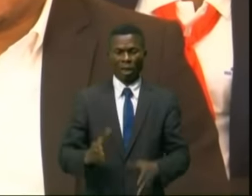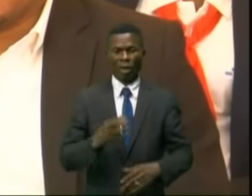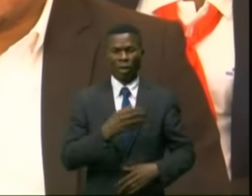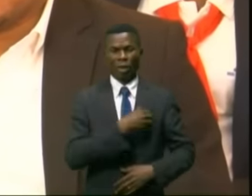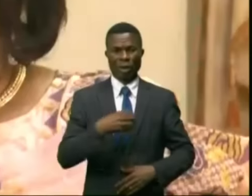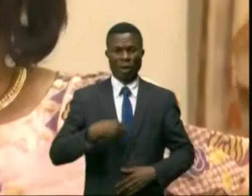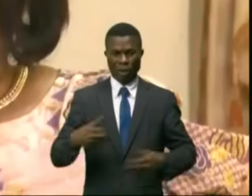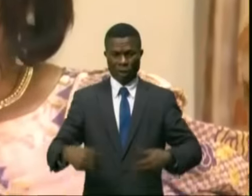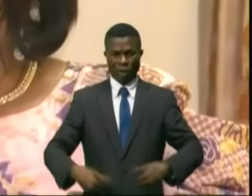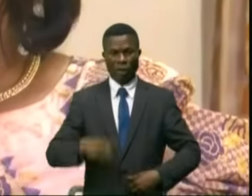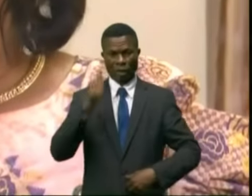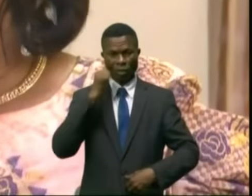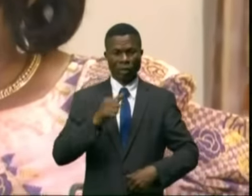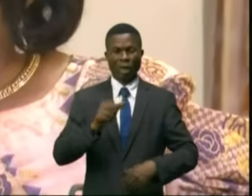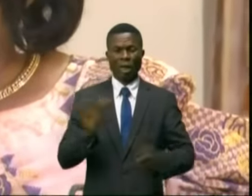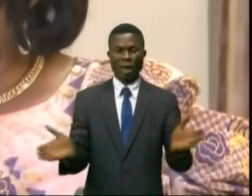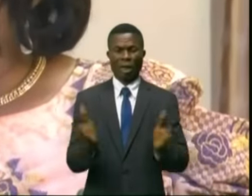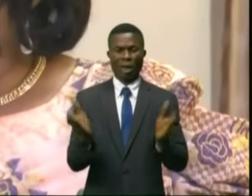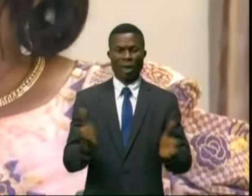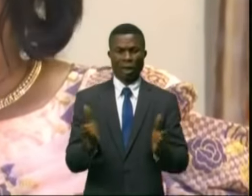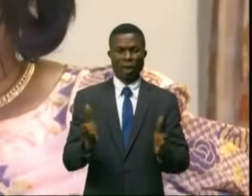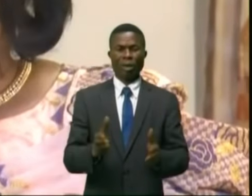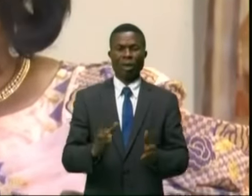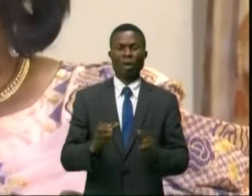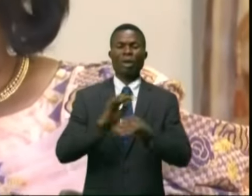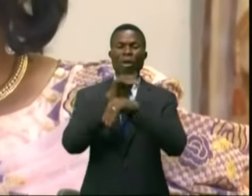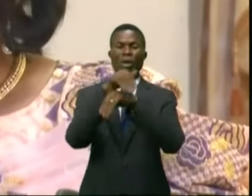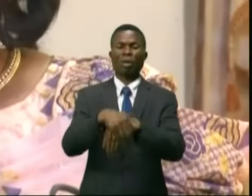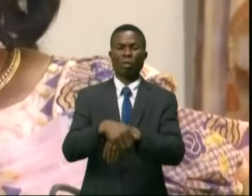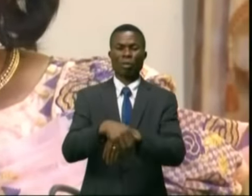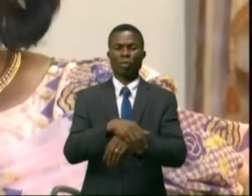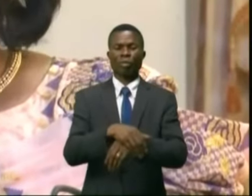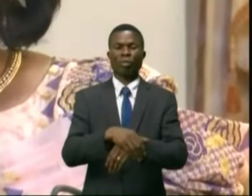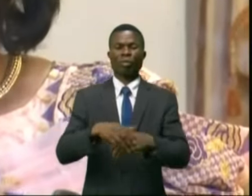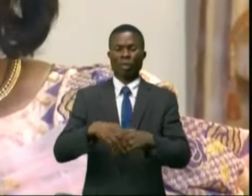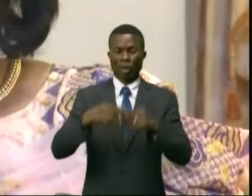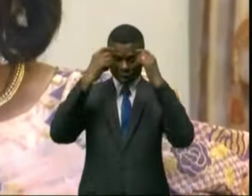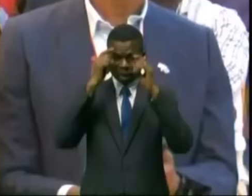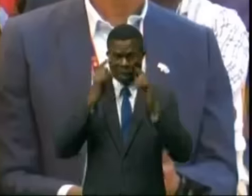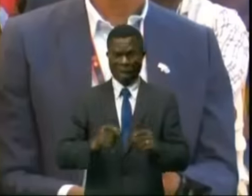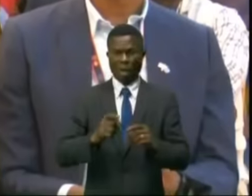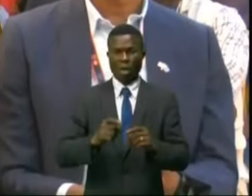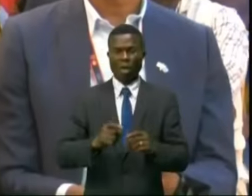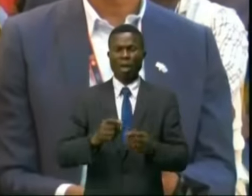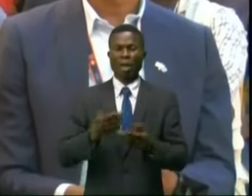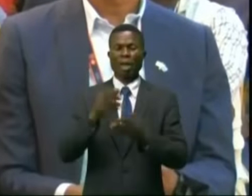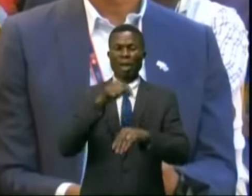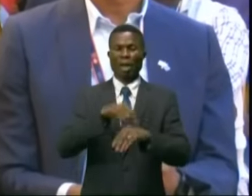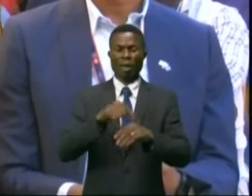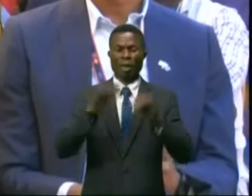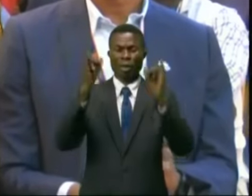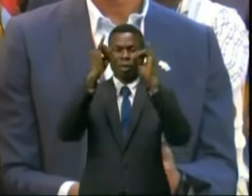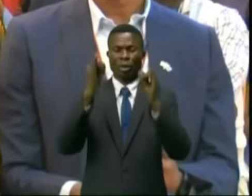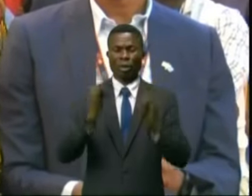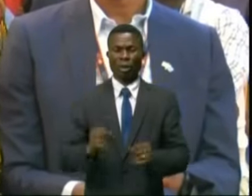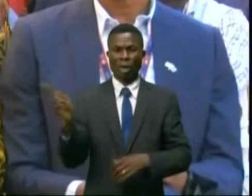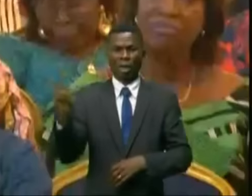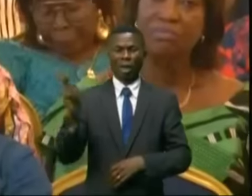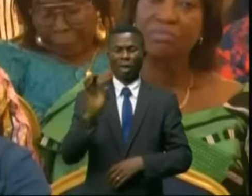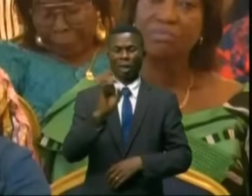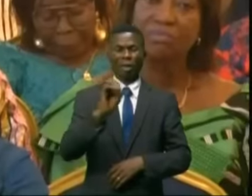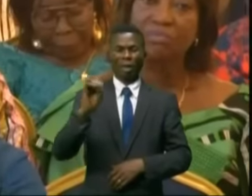femme et de la fille, dans les renforcements de leur participation à la prise de décision à l'ère du numérique au Kassa